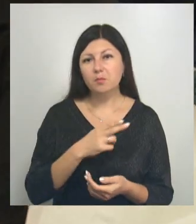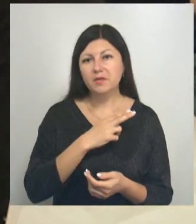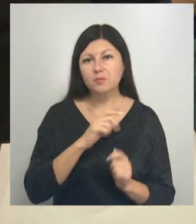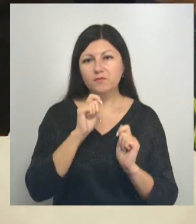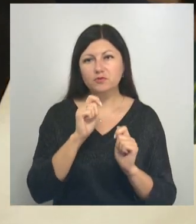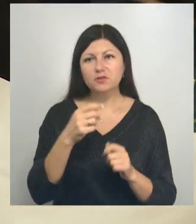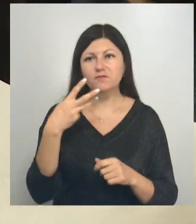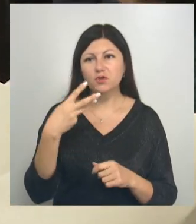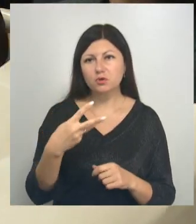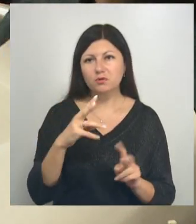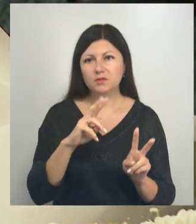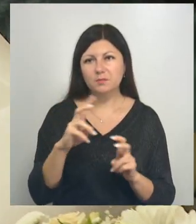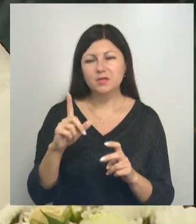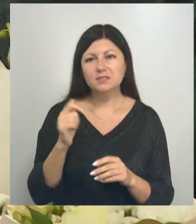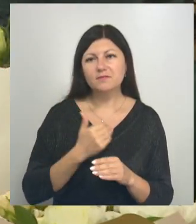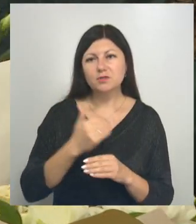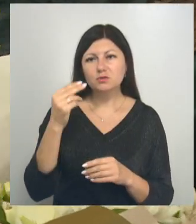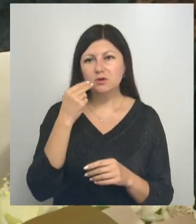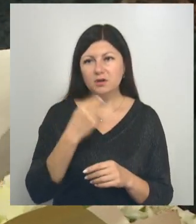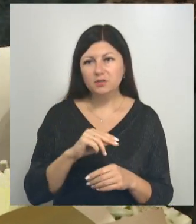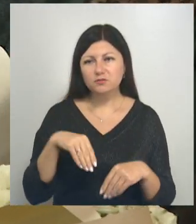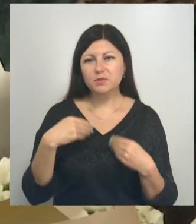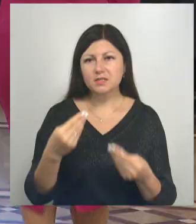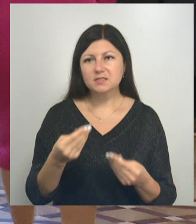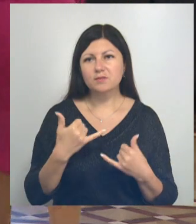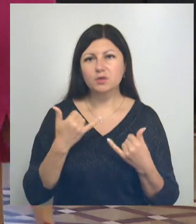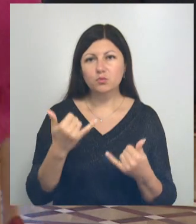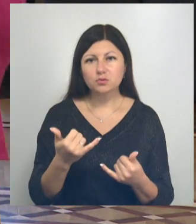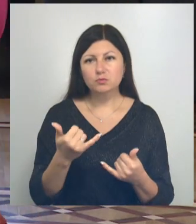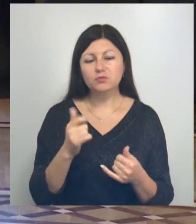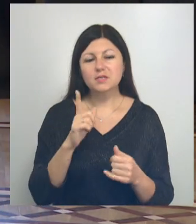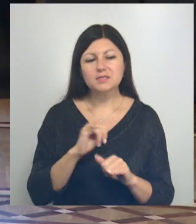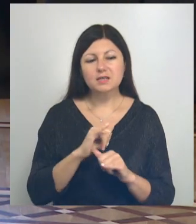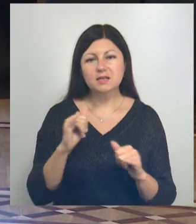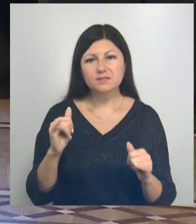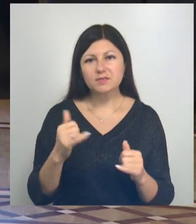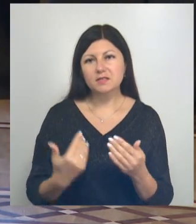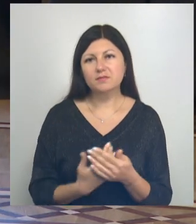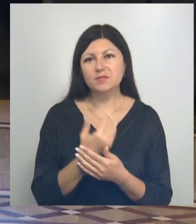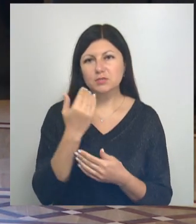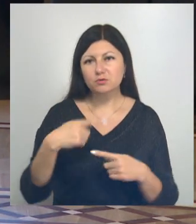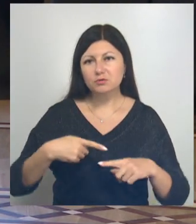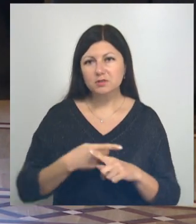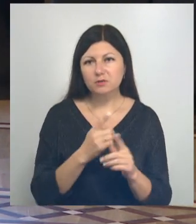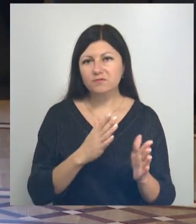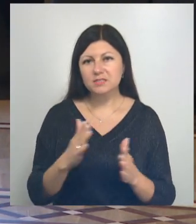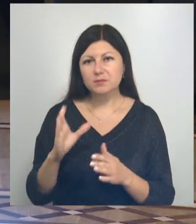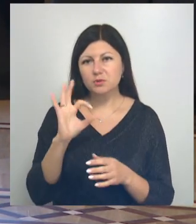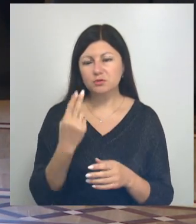вручают в трех номинациях. За высокое качество предоставления услуг, за развитие инновационных технологий в системе